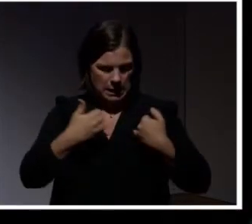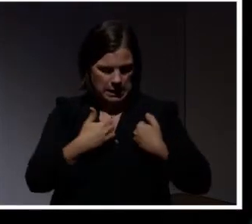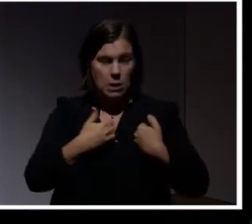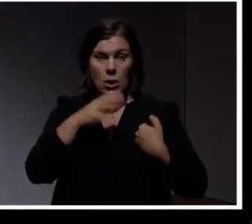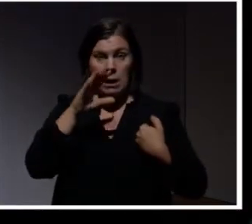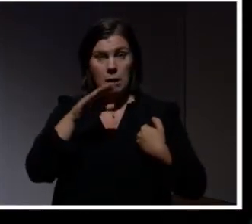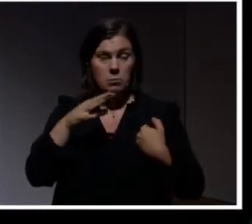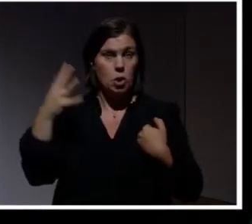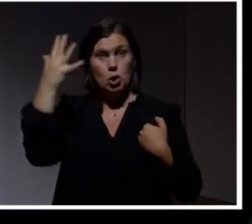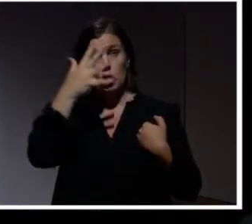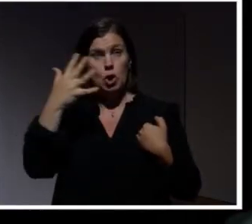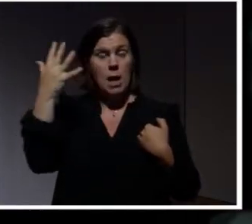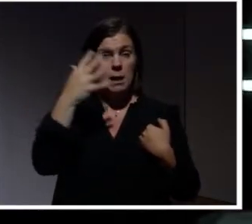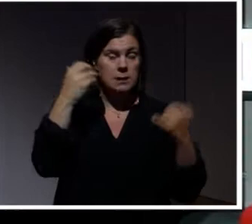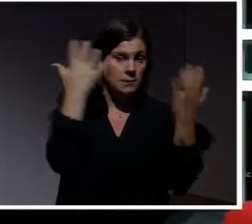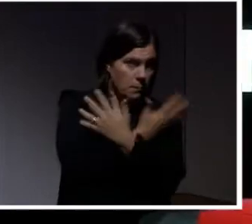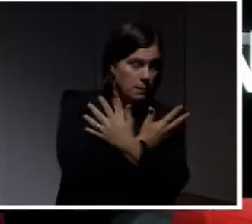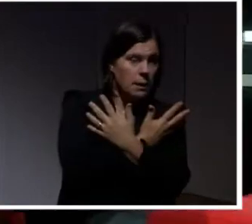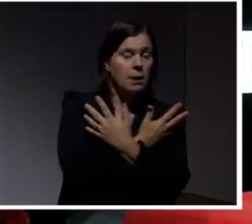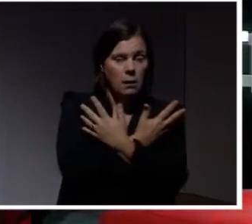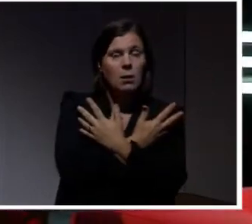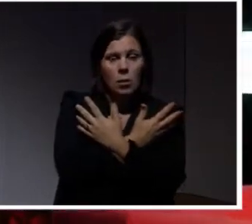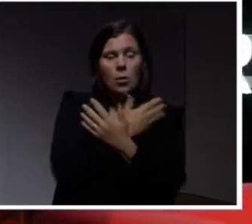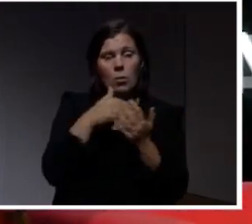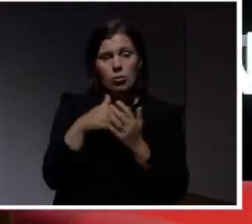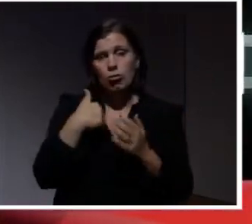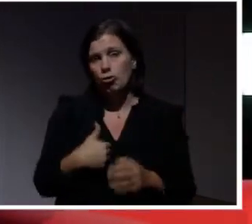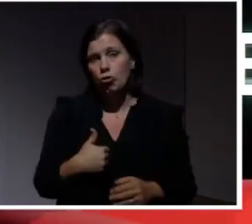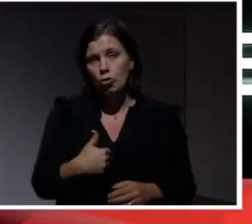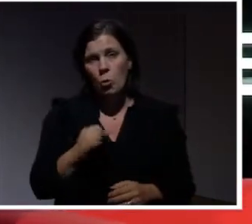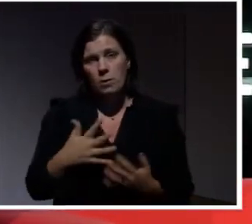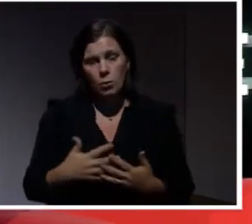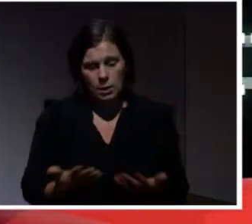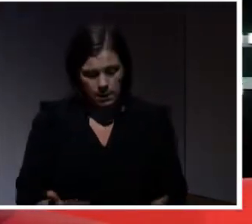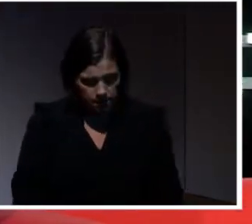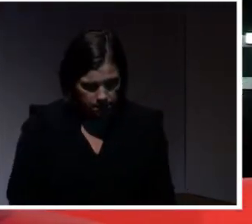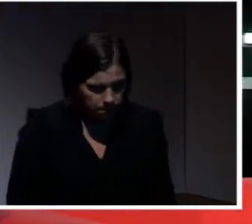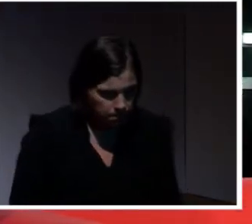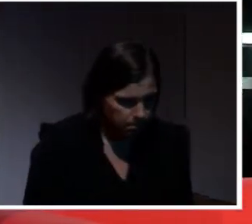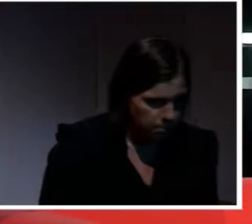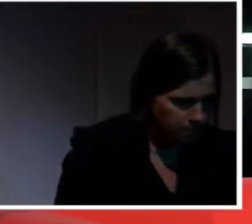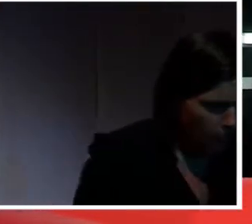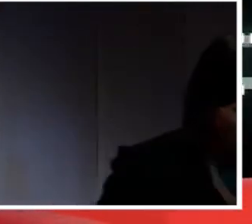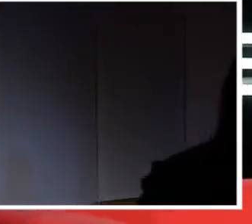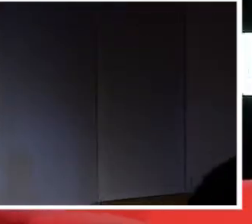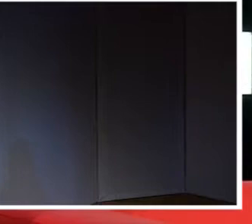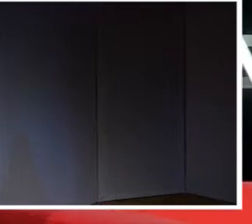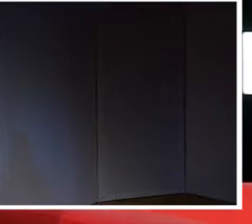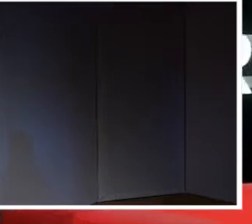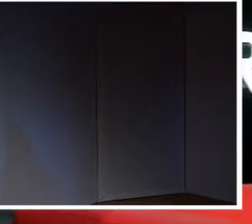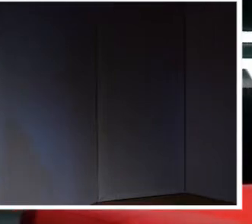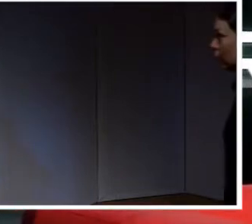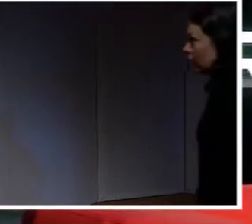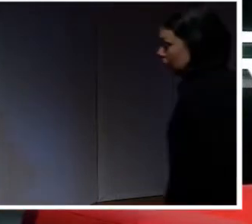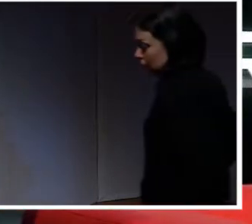resulterar i yrsel. Svimmning. Och till och med död. Och så skrev de under. Och det här är naturligtvis